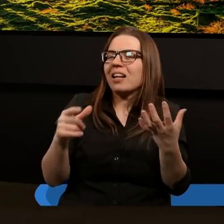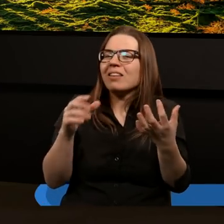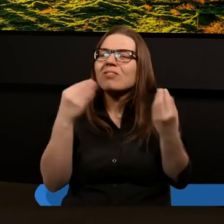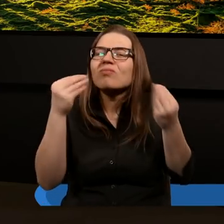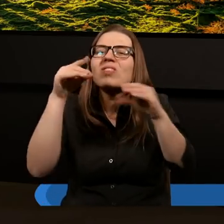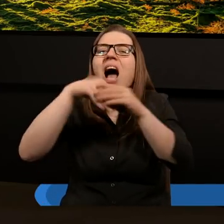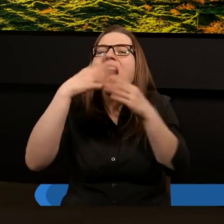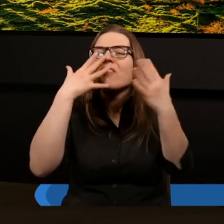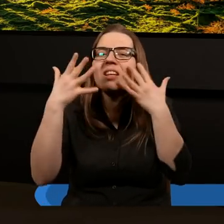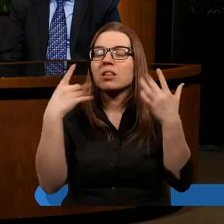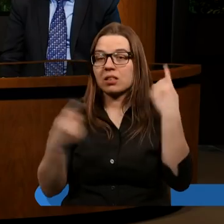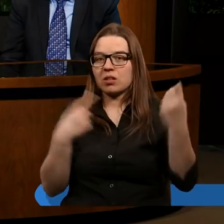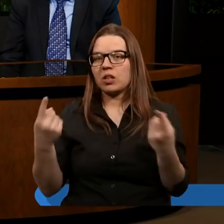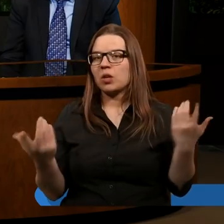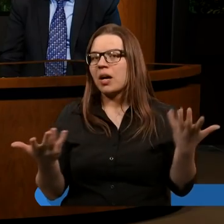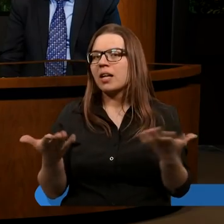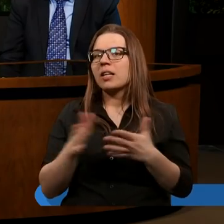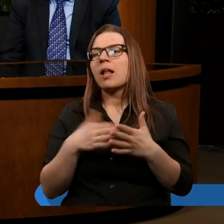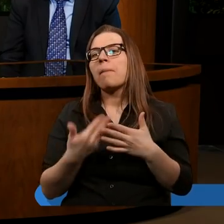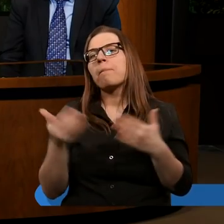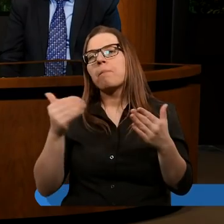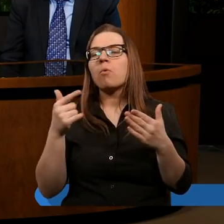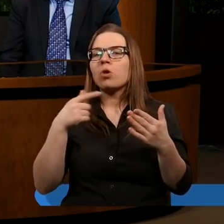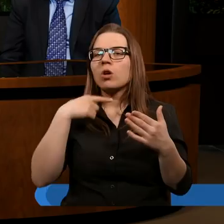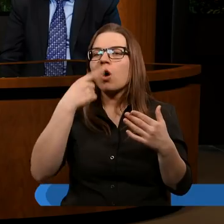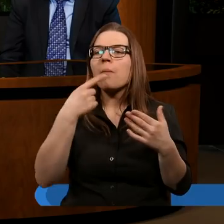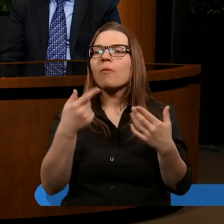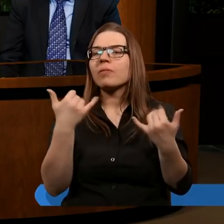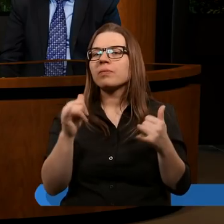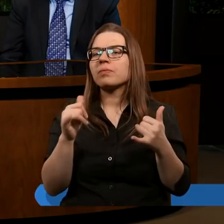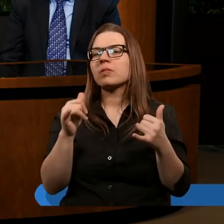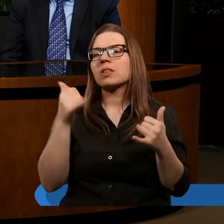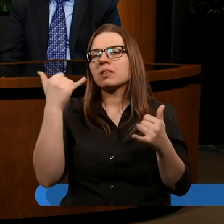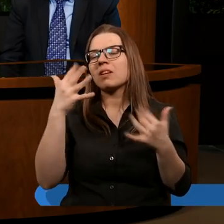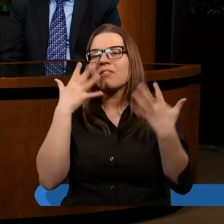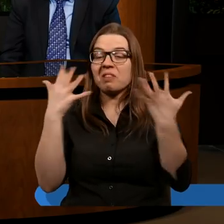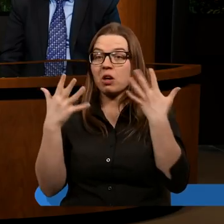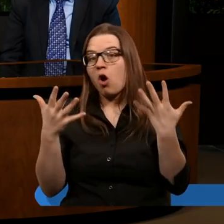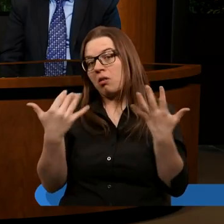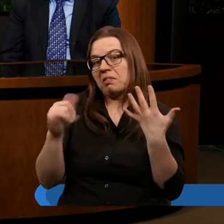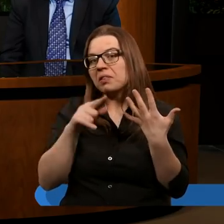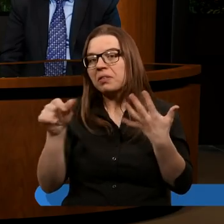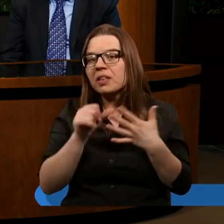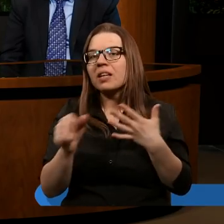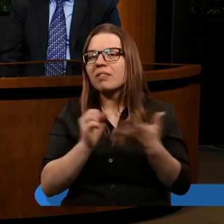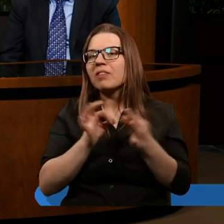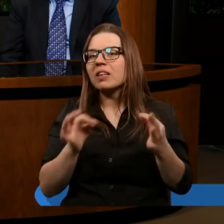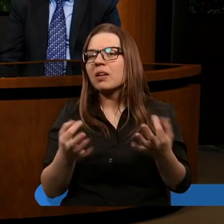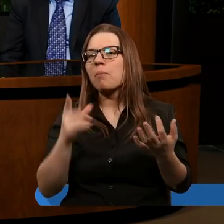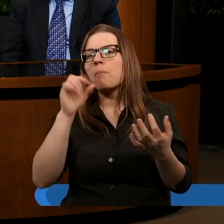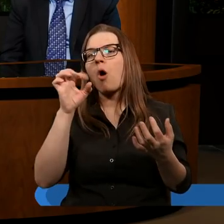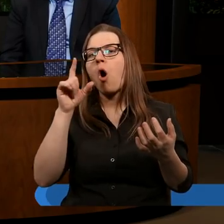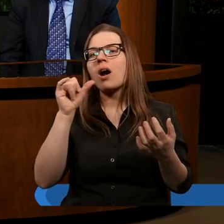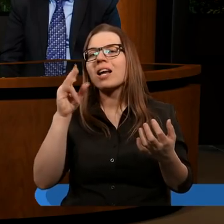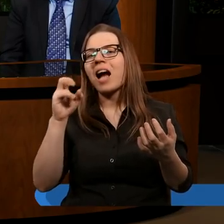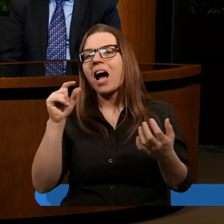wyglądało? Na przykład, ja może opowiem o Polikarpie. Ktoś o Blondynie chciałby opowiedzieć? Polikarp,